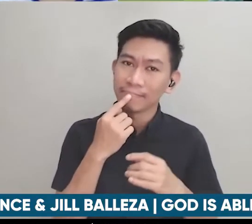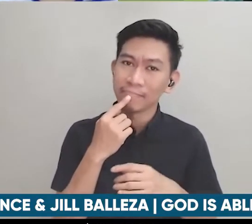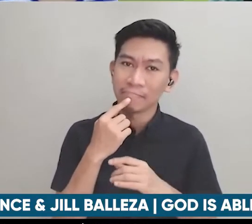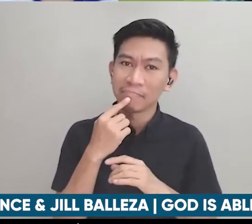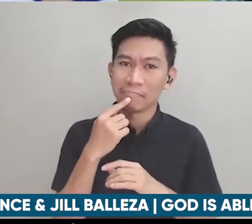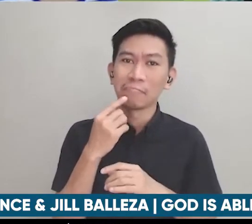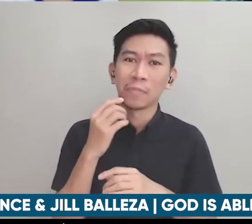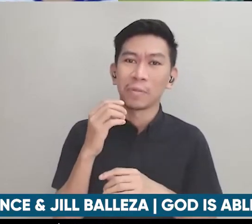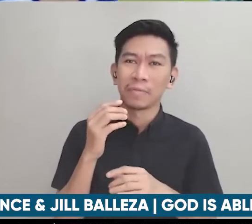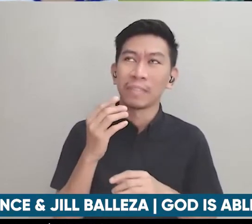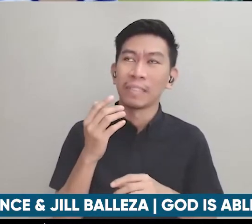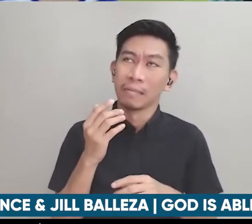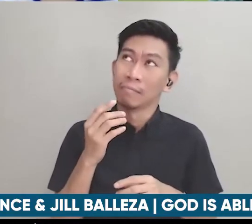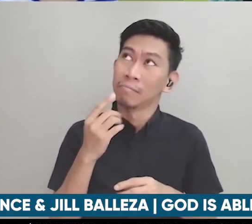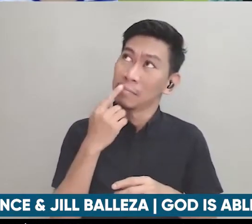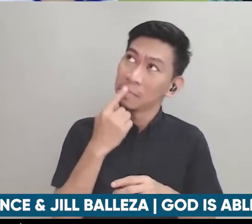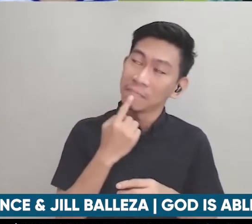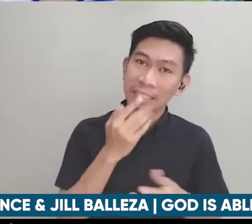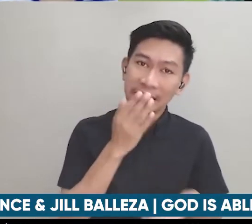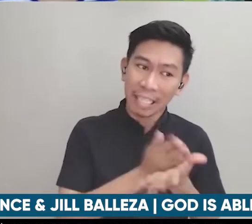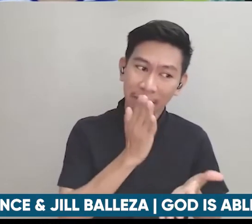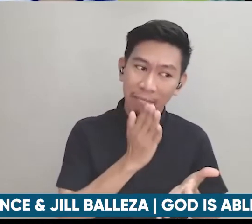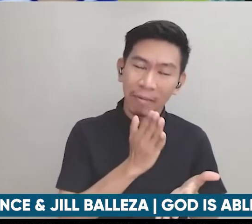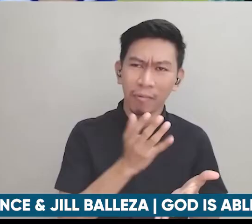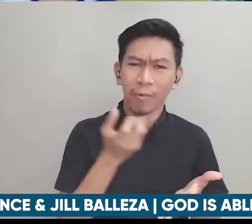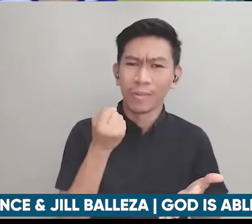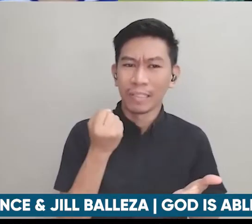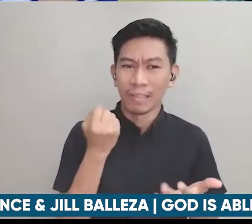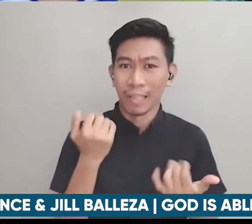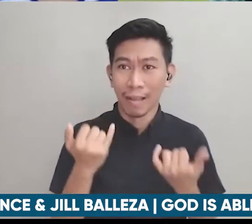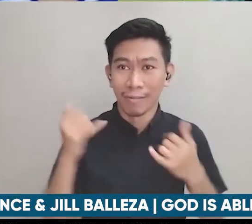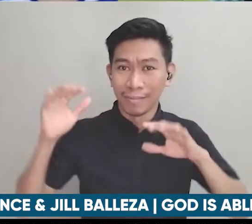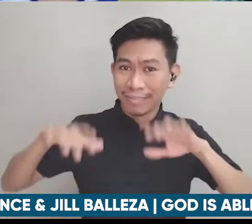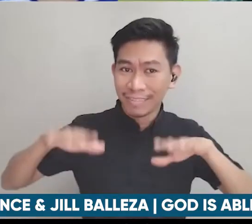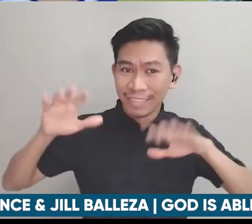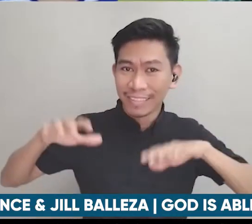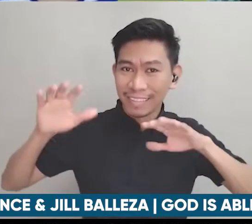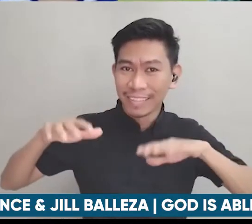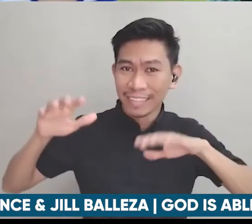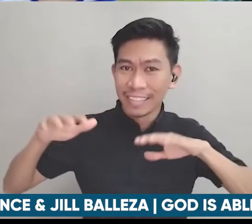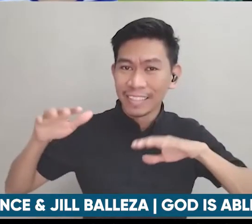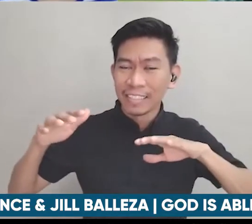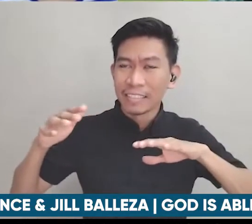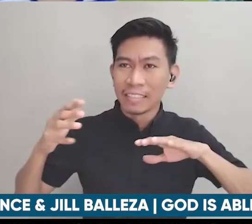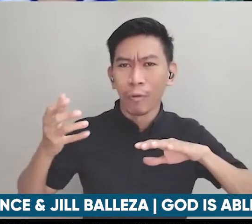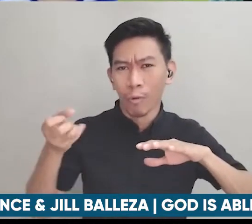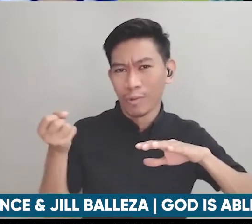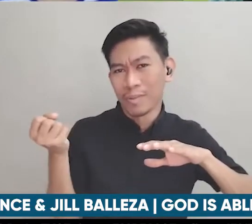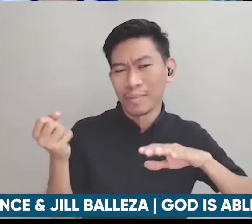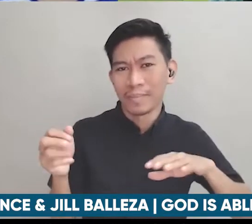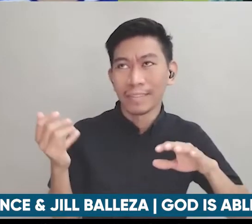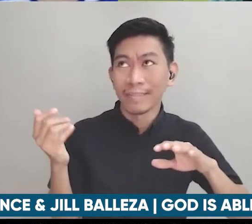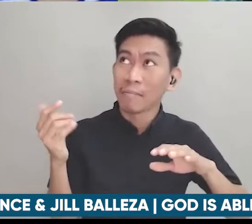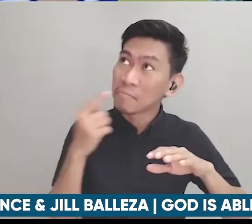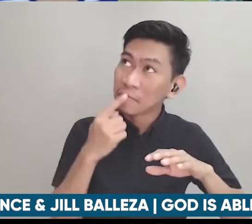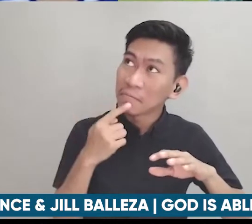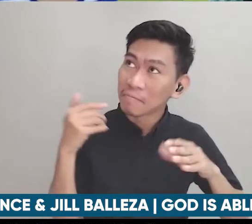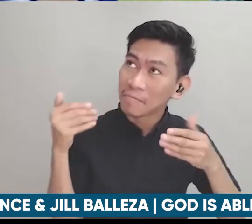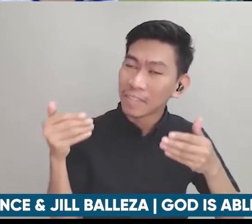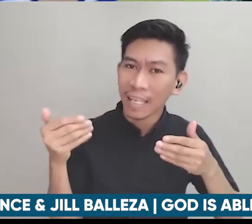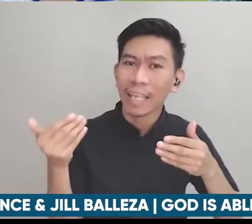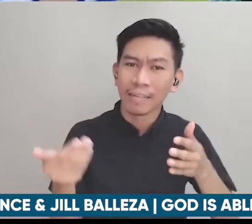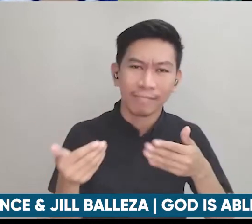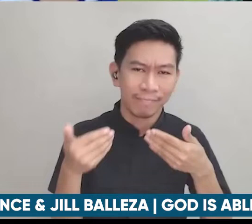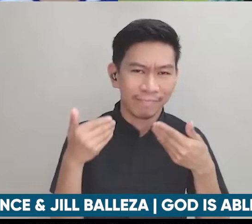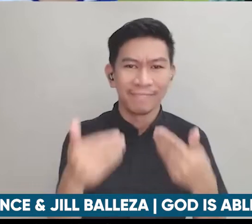stop stop muna tayo tulad nga yun umuulan and ano so stop tayo and then kapag ka mubuli may runaling budget tuloy